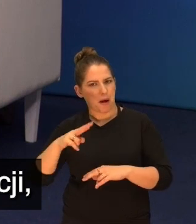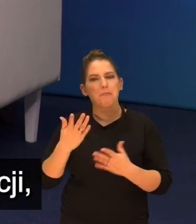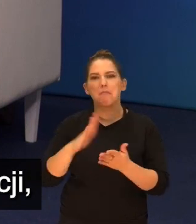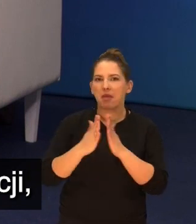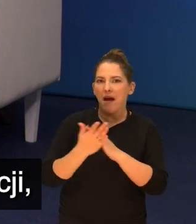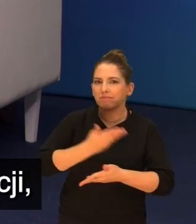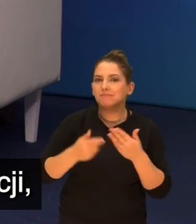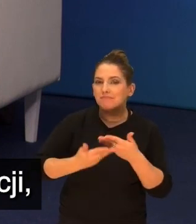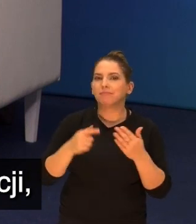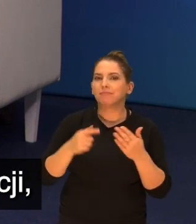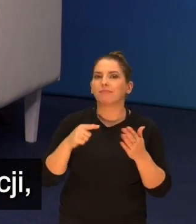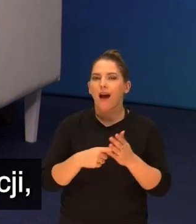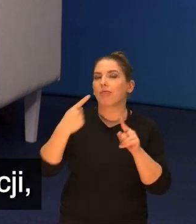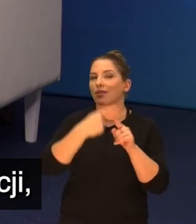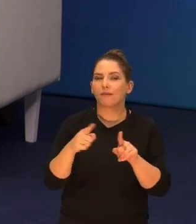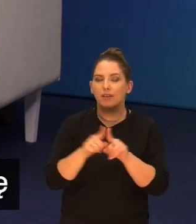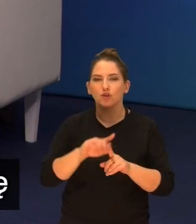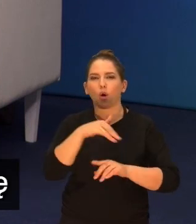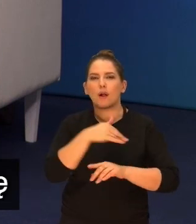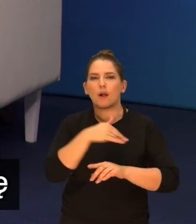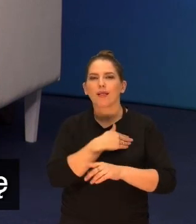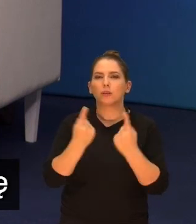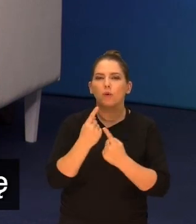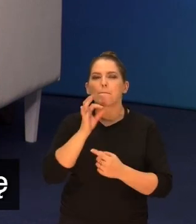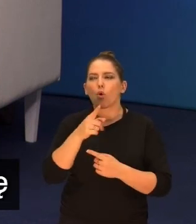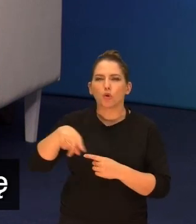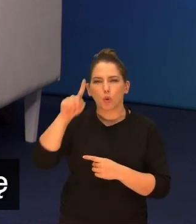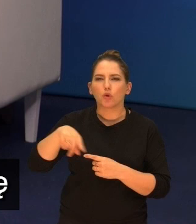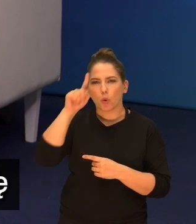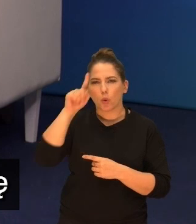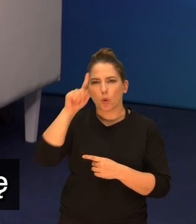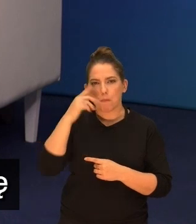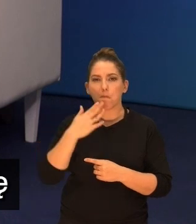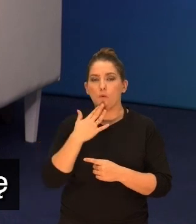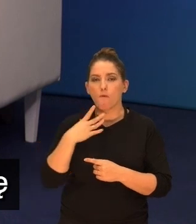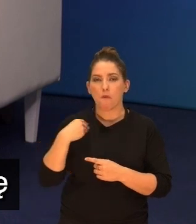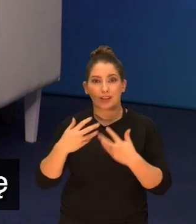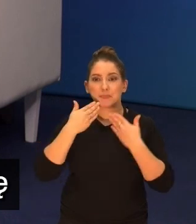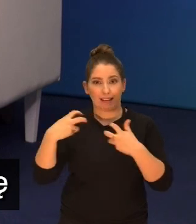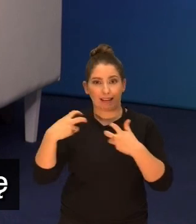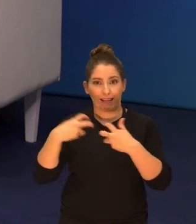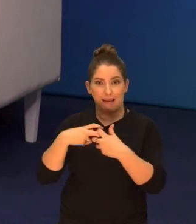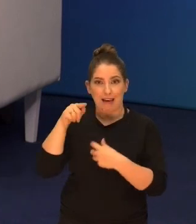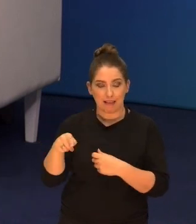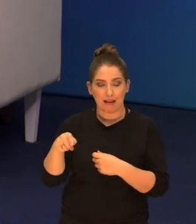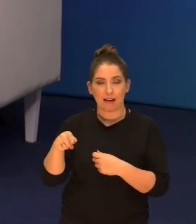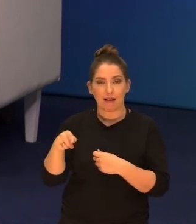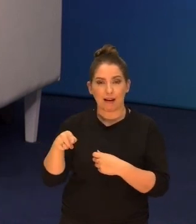Ale oprócz tego, oprócz szkolnej sytuacji, młodzi ludzie też nam mówią, że dzięki sieci oni naprawdę